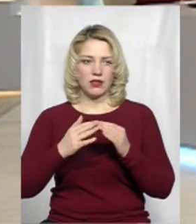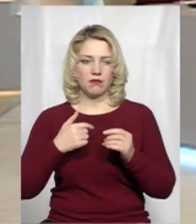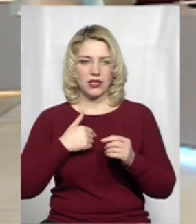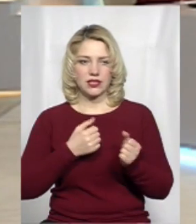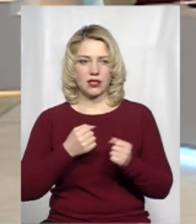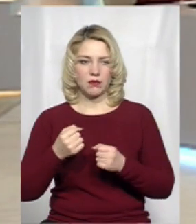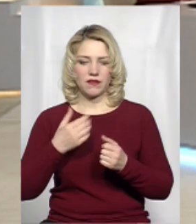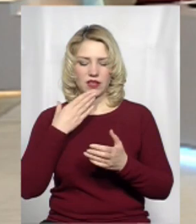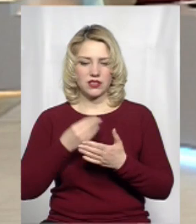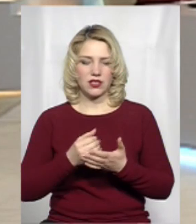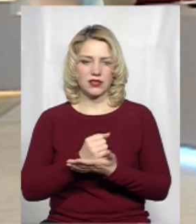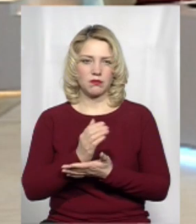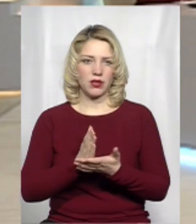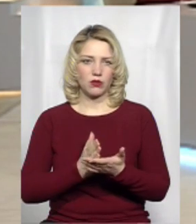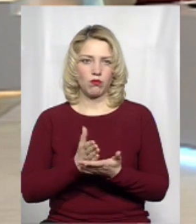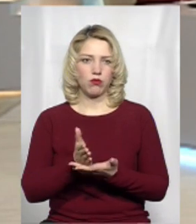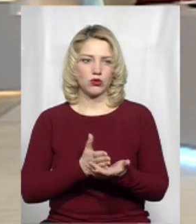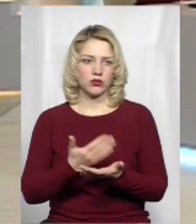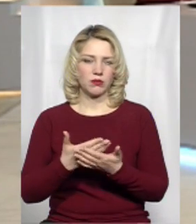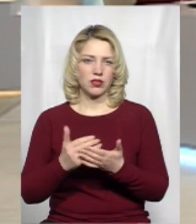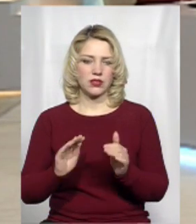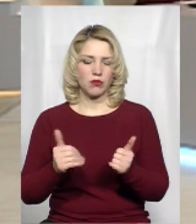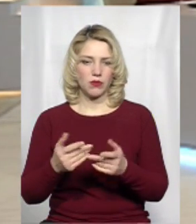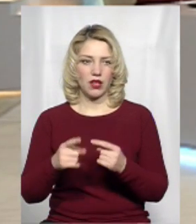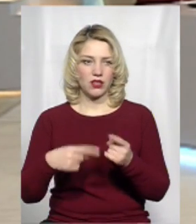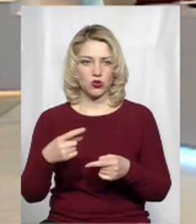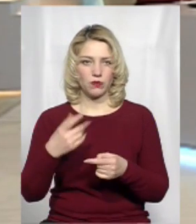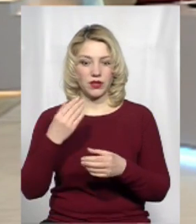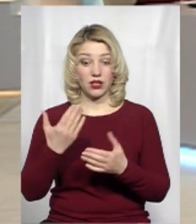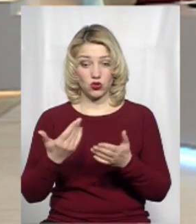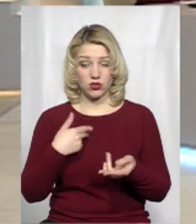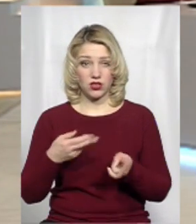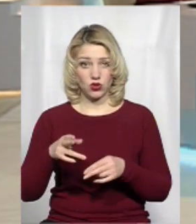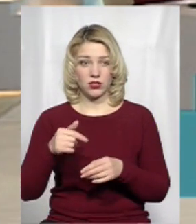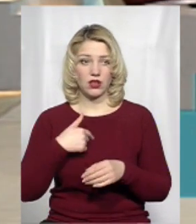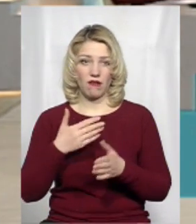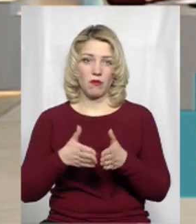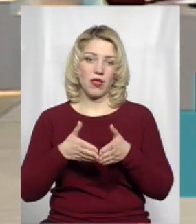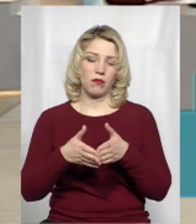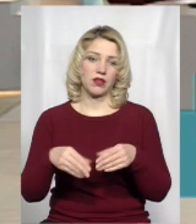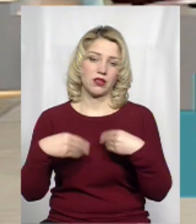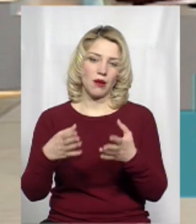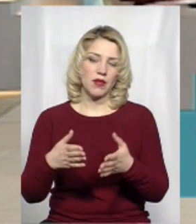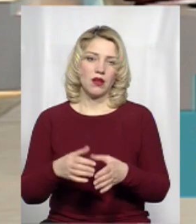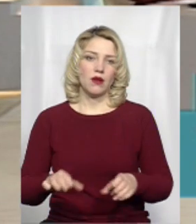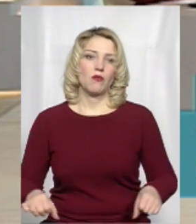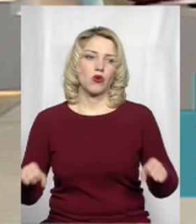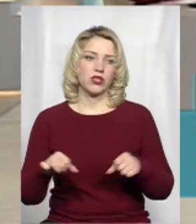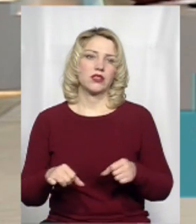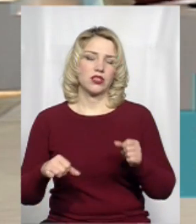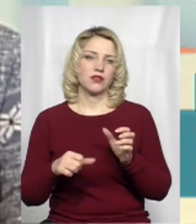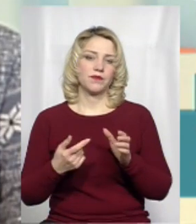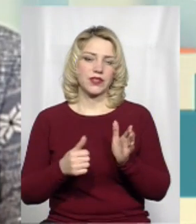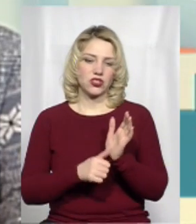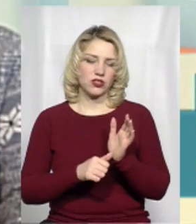класний спектр послуг. Наприклад, запропонував на наступний день, якщо ви лишитесь в мене ще на один день, на байдарках я вам дам покататися, 60 злотих,